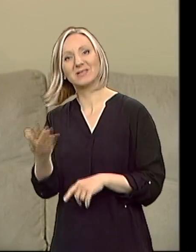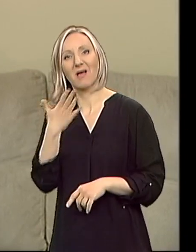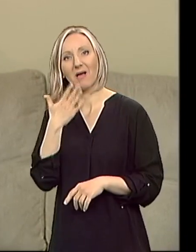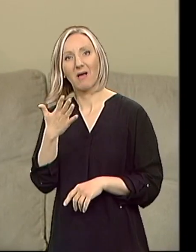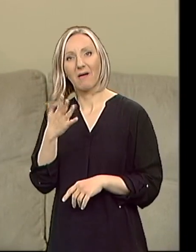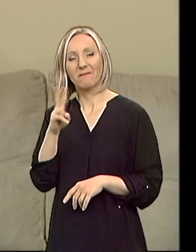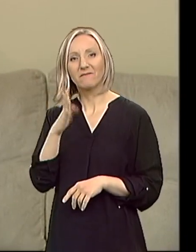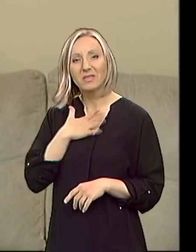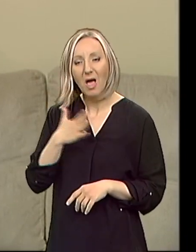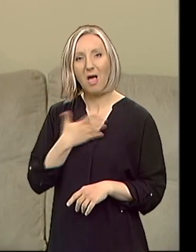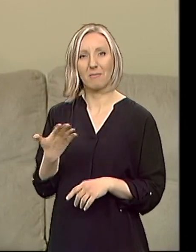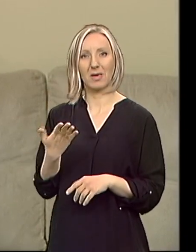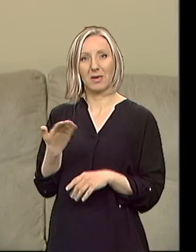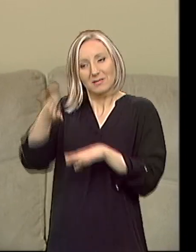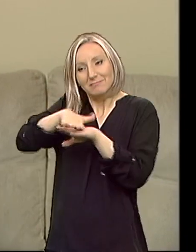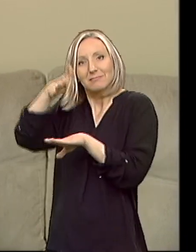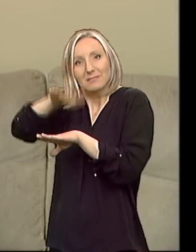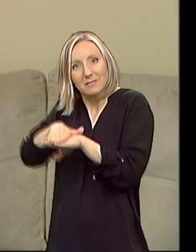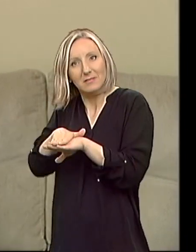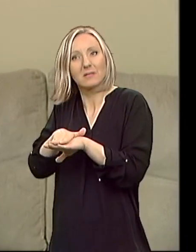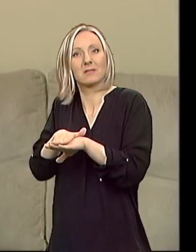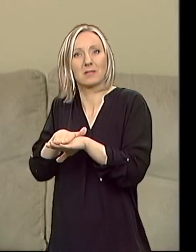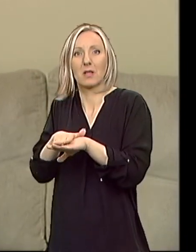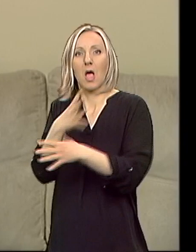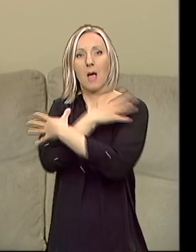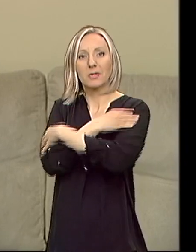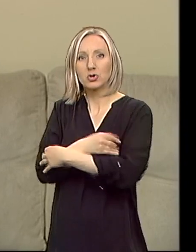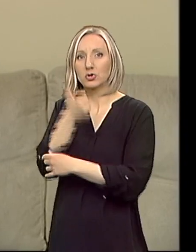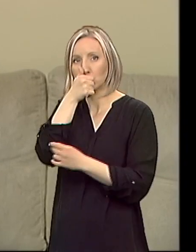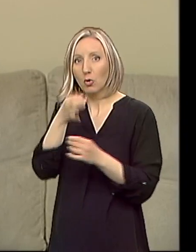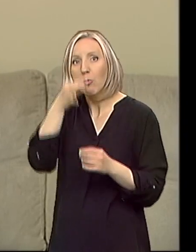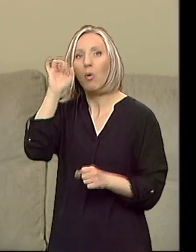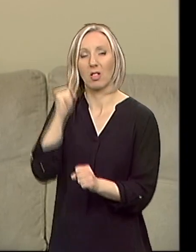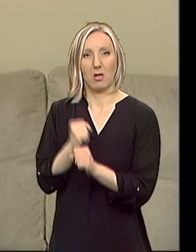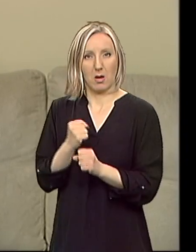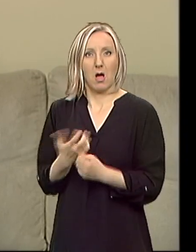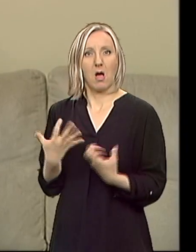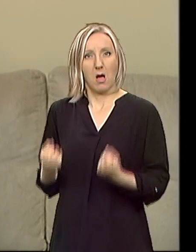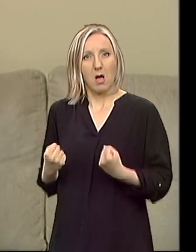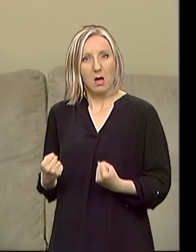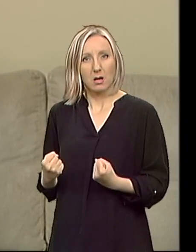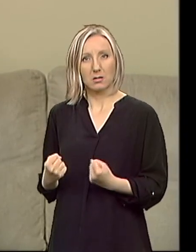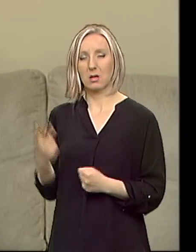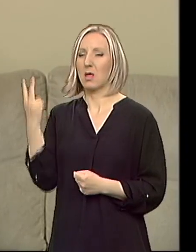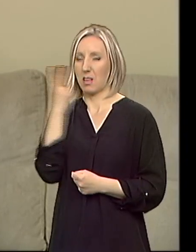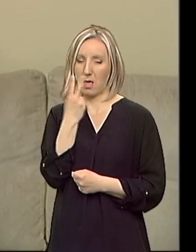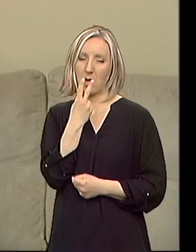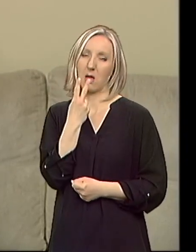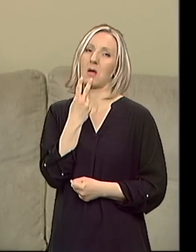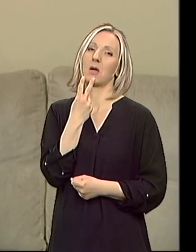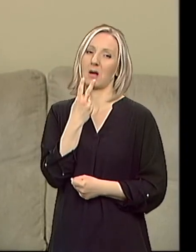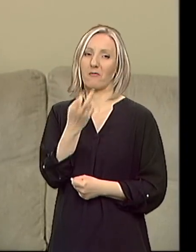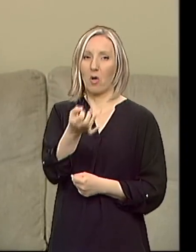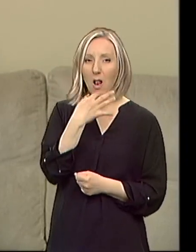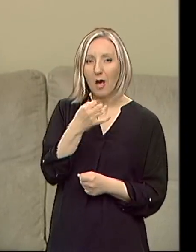i suplemente koje bi pomogli da mišići što bolje radi, da budu, eto, naravno, tu su pored svih tih